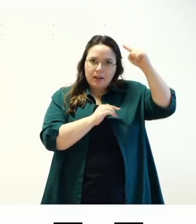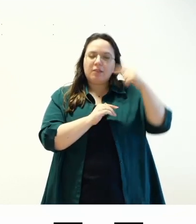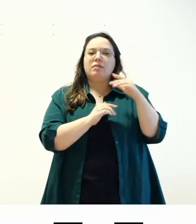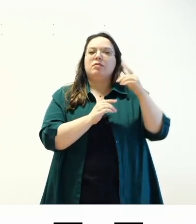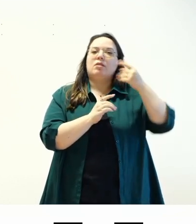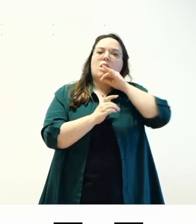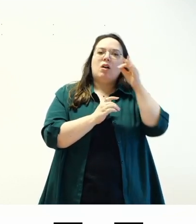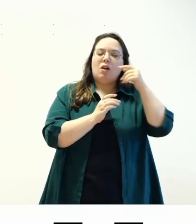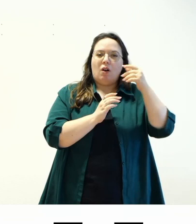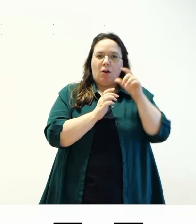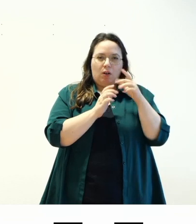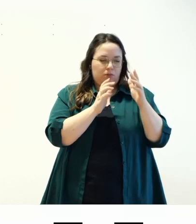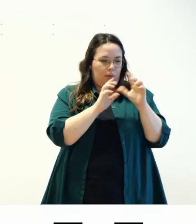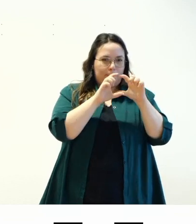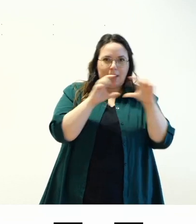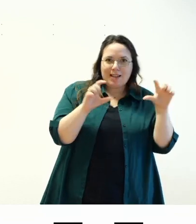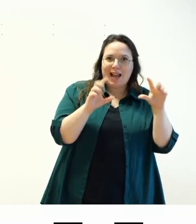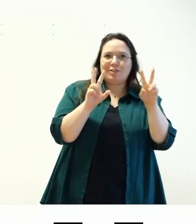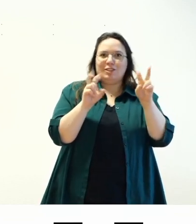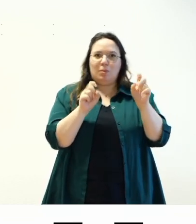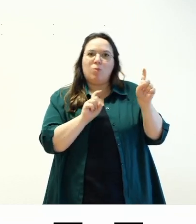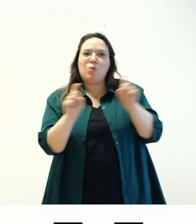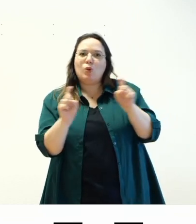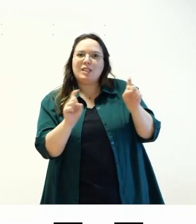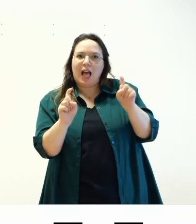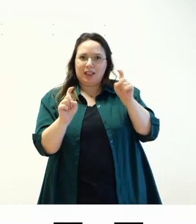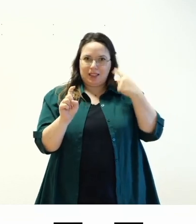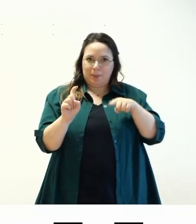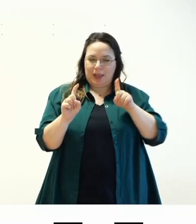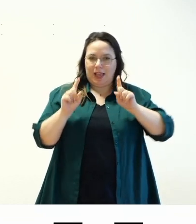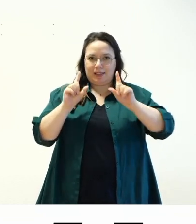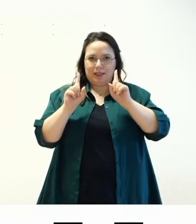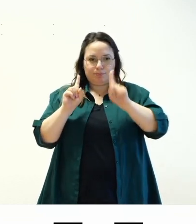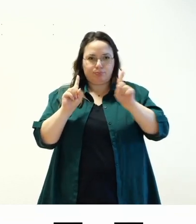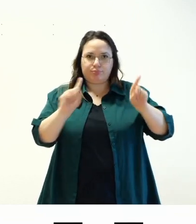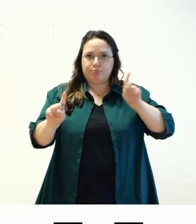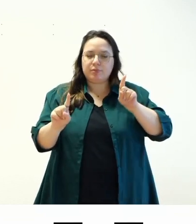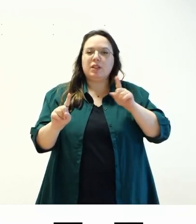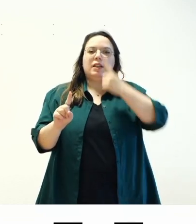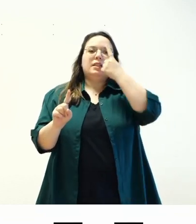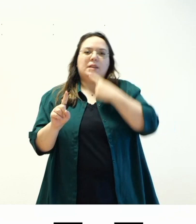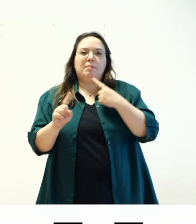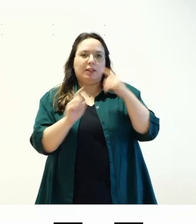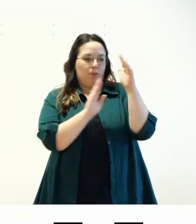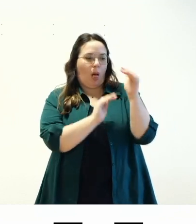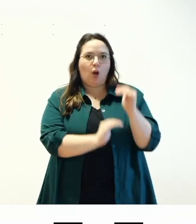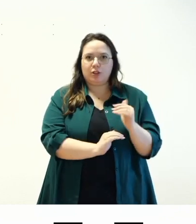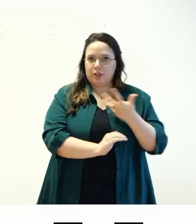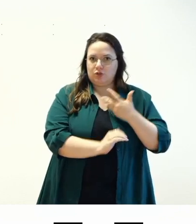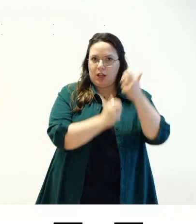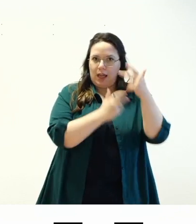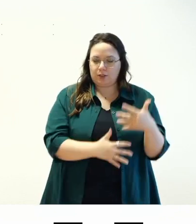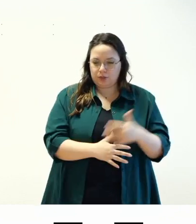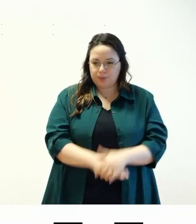dello spazio un paragrafo dell'altro spazio dei pulsanti per l'interazione un'immagine e tutta una serie di altre cose che posso andare a definire